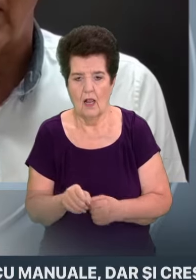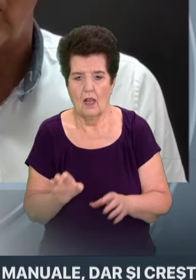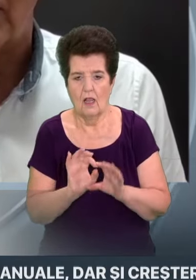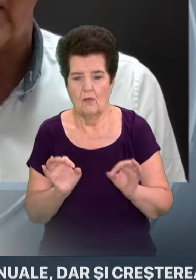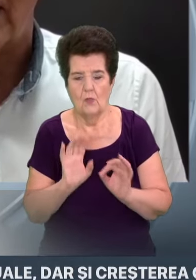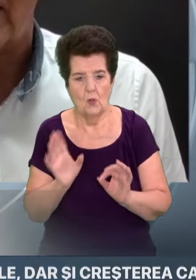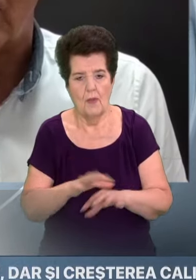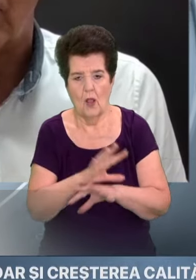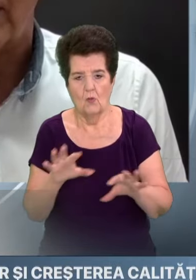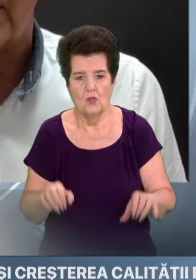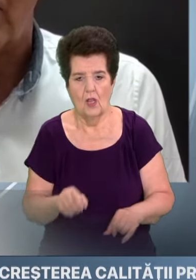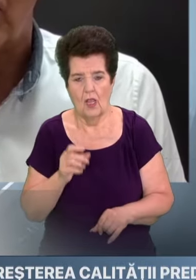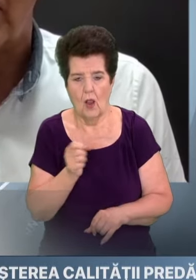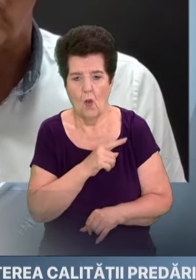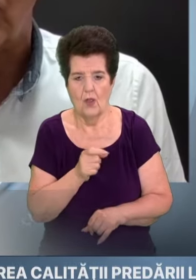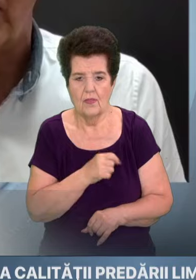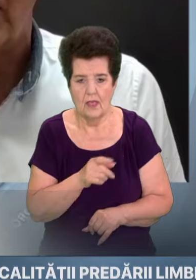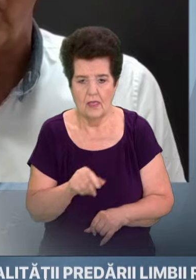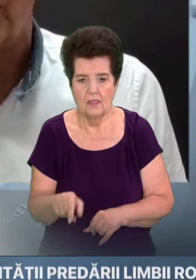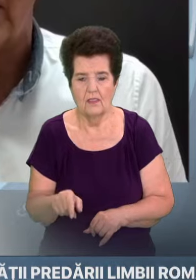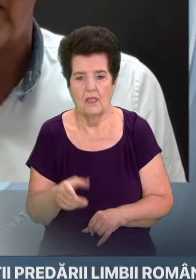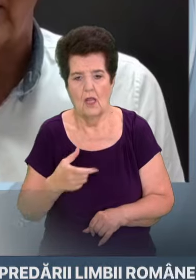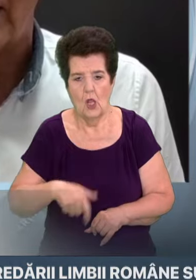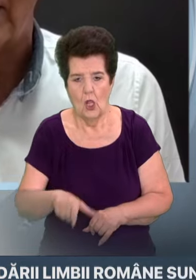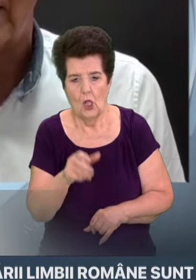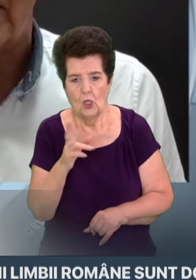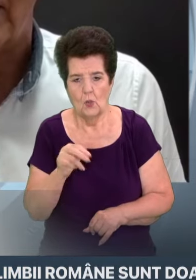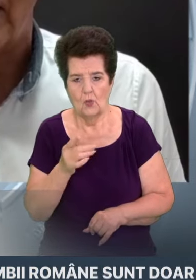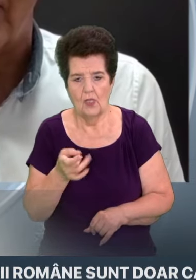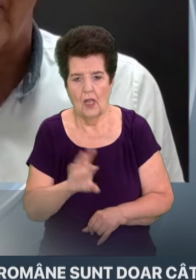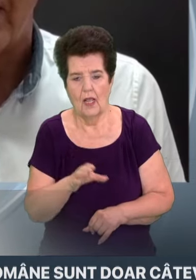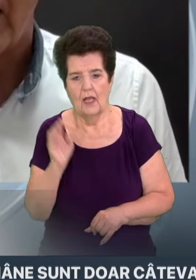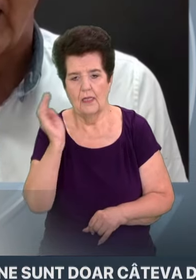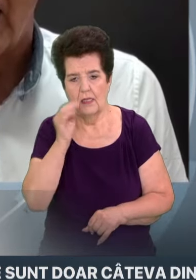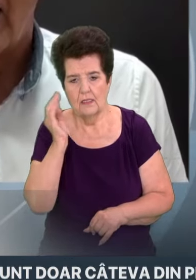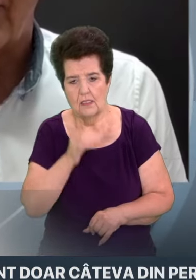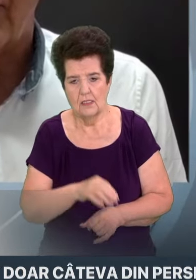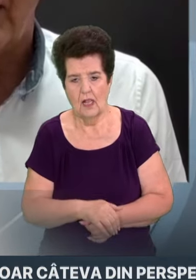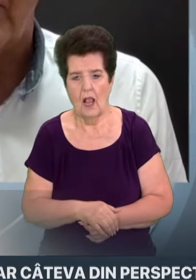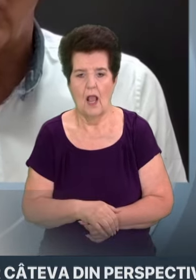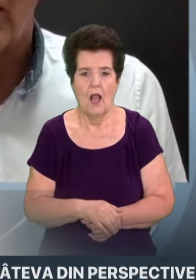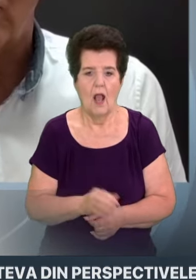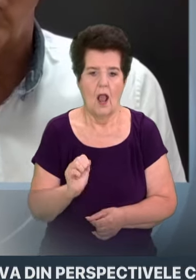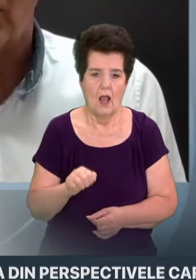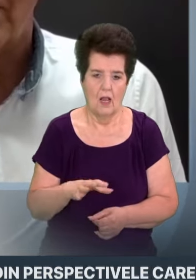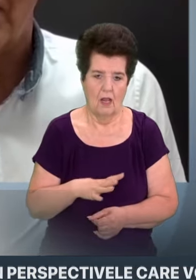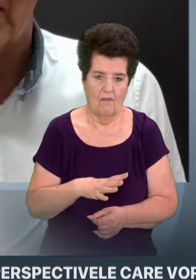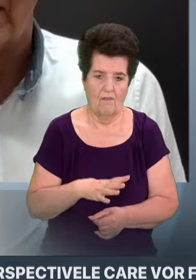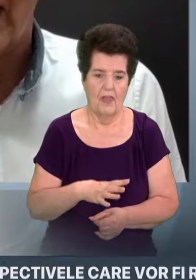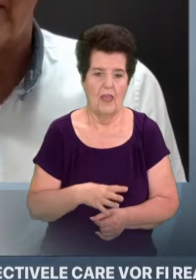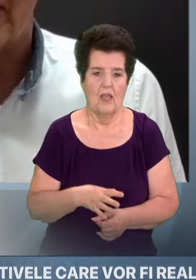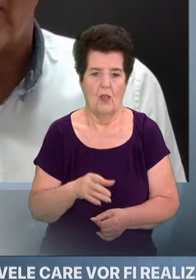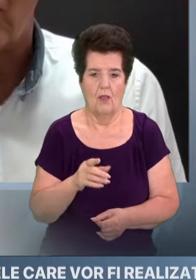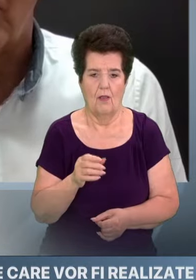cucerirea Odessa, dar Odessa Gurle Dunării, Odessa Transnistria. Ar fi proiectul